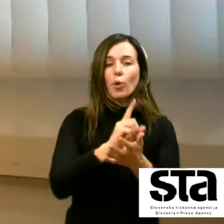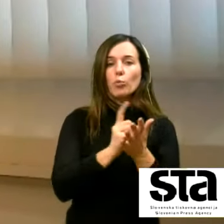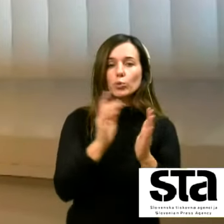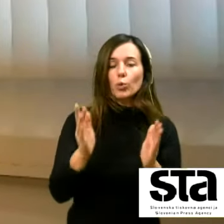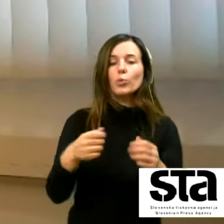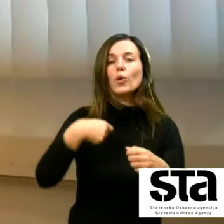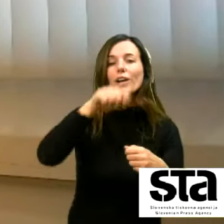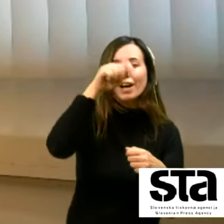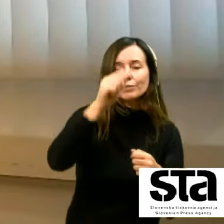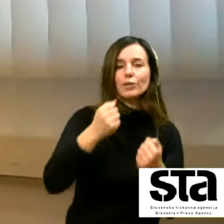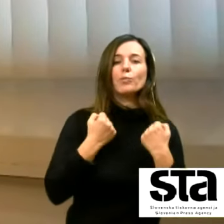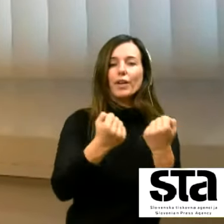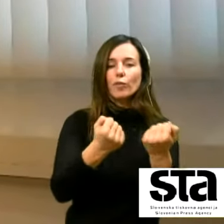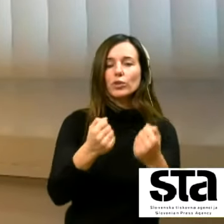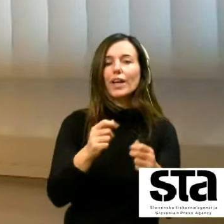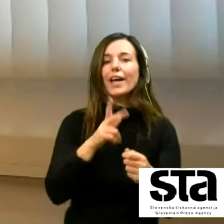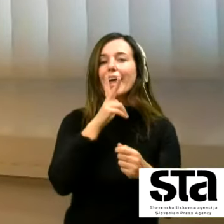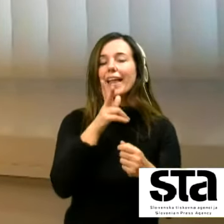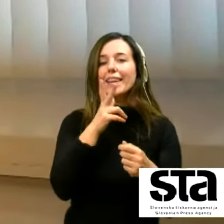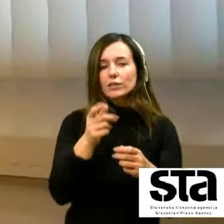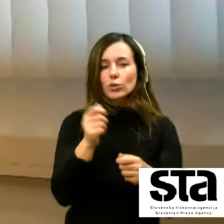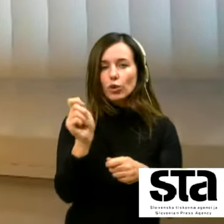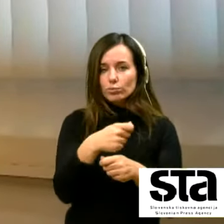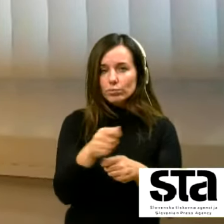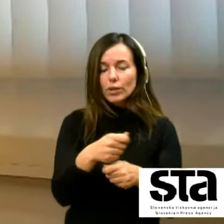prevozniško letniško leperstvo bravstvo in